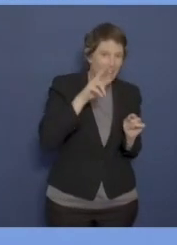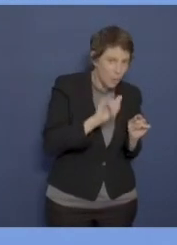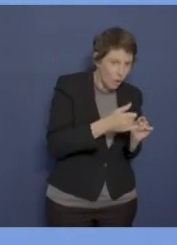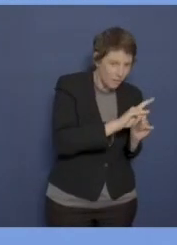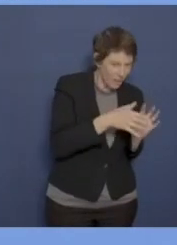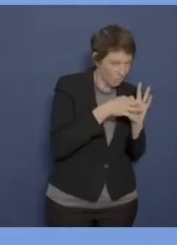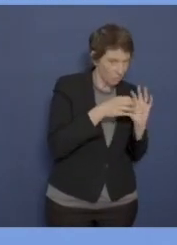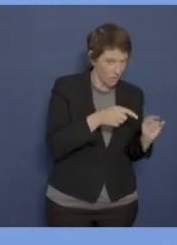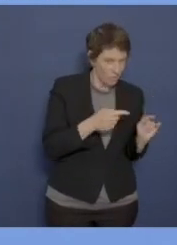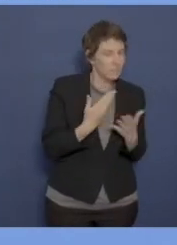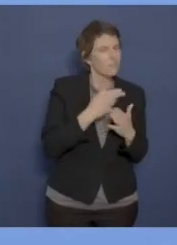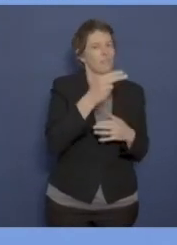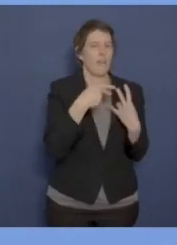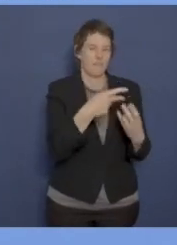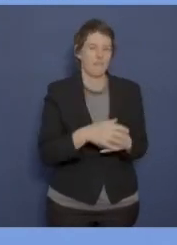gestellt hat.